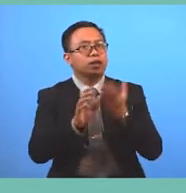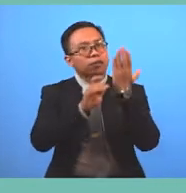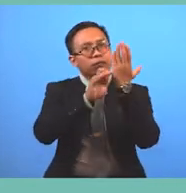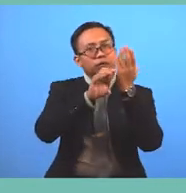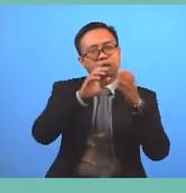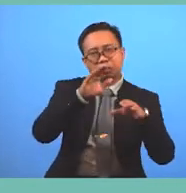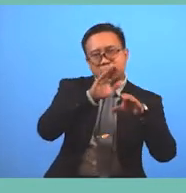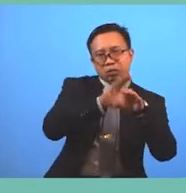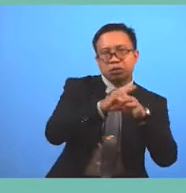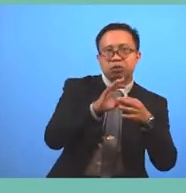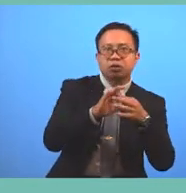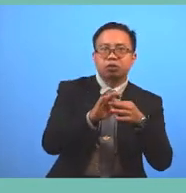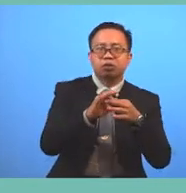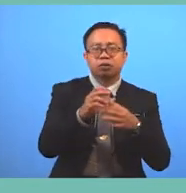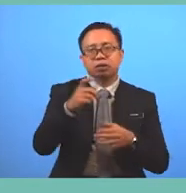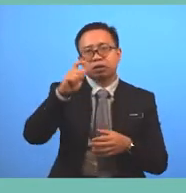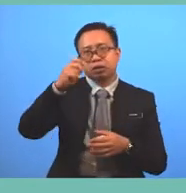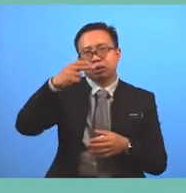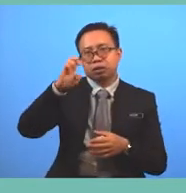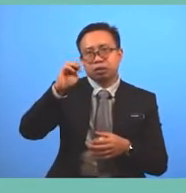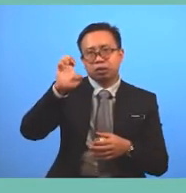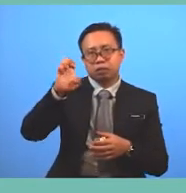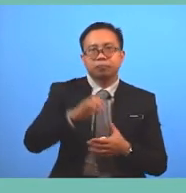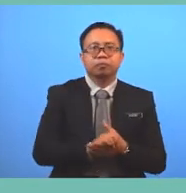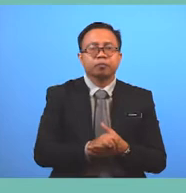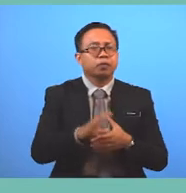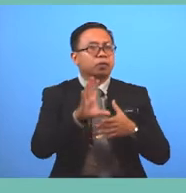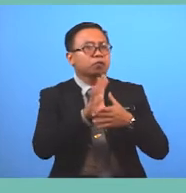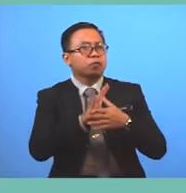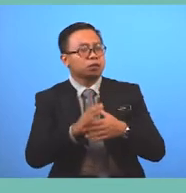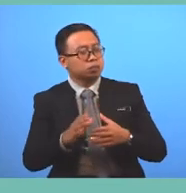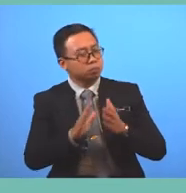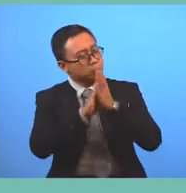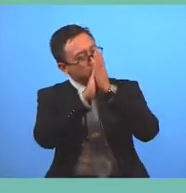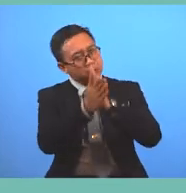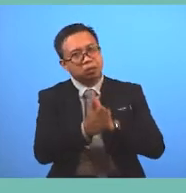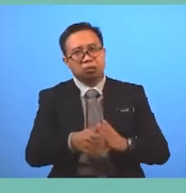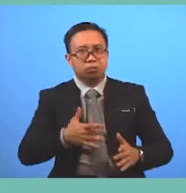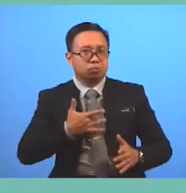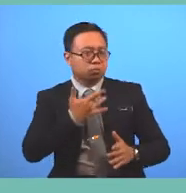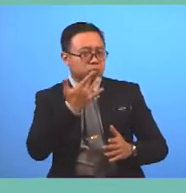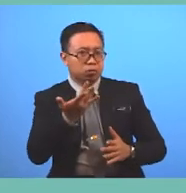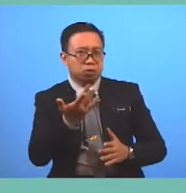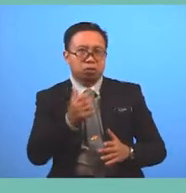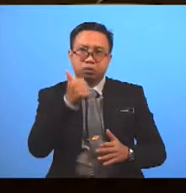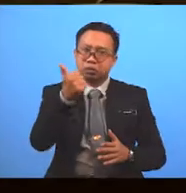The theme of Or the film becomes Really exciting When